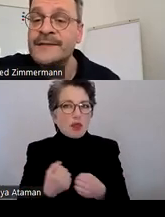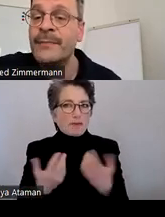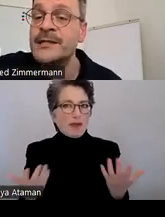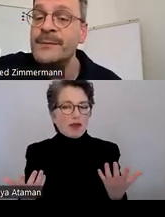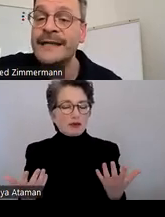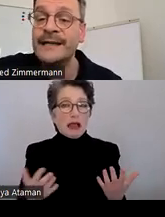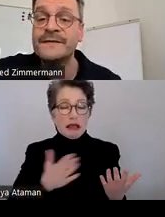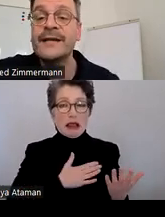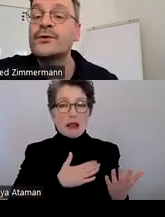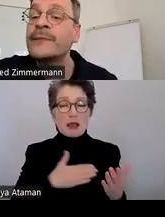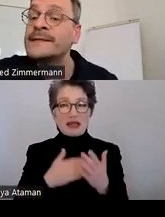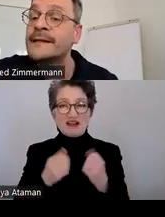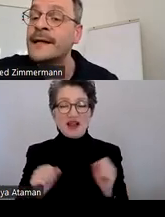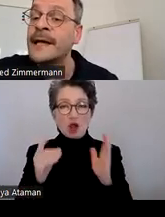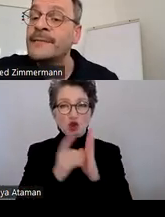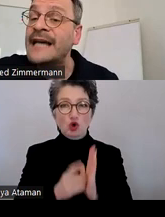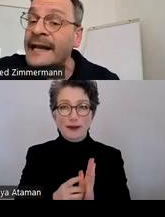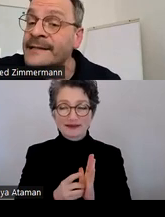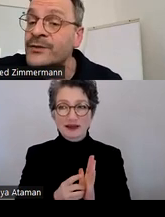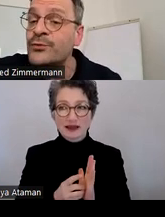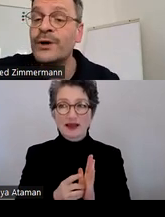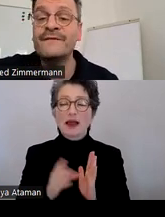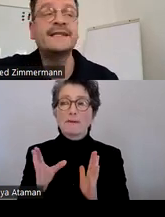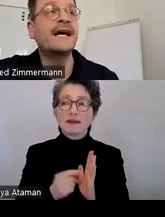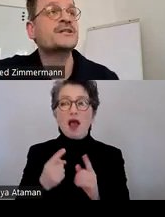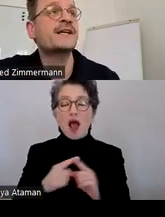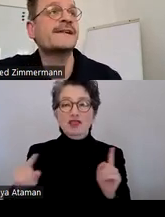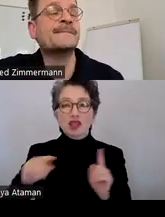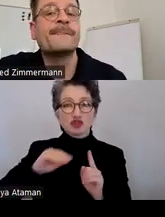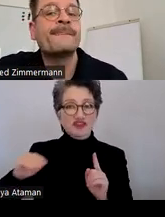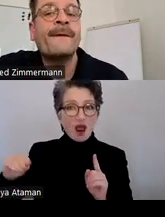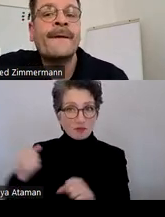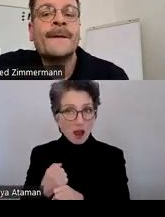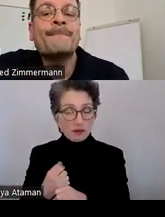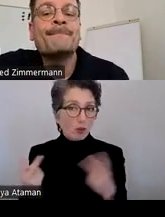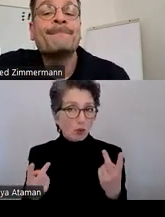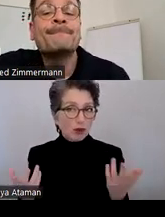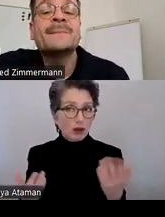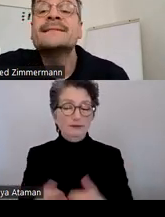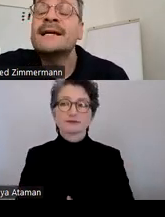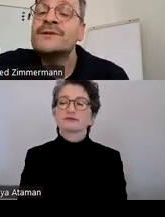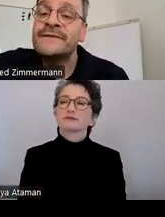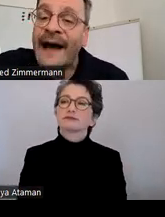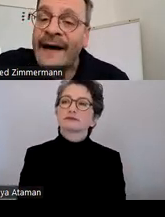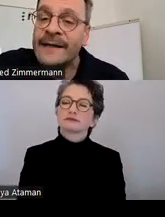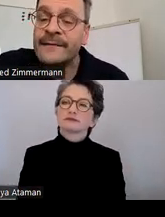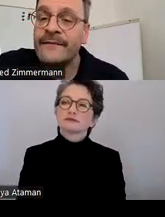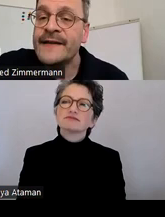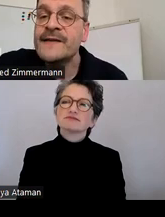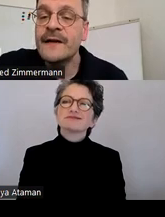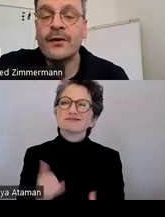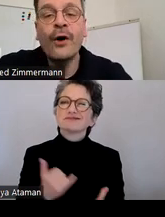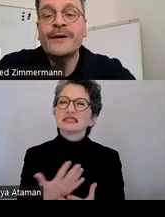Sollte man zum Beispiel barrierefreie Dokumente mit anderer Typografie erstellen? Das ist natürlich die Frage,